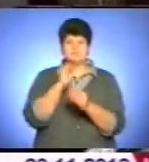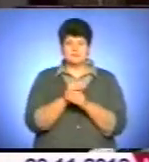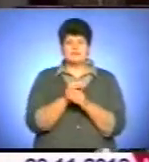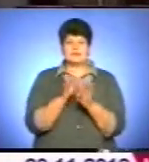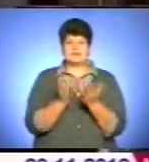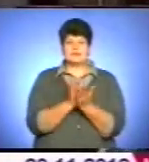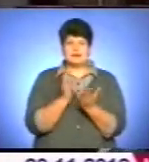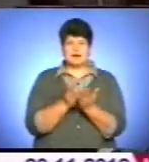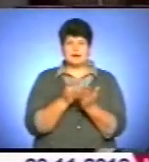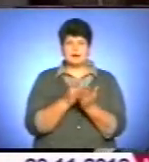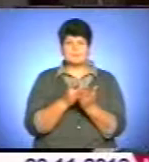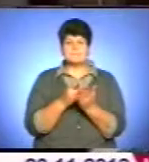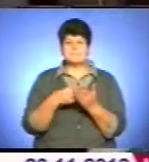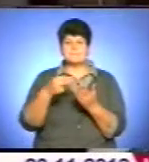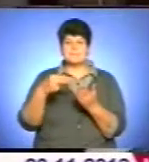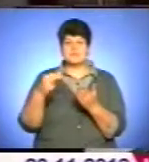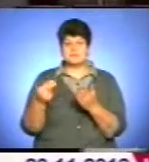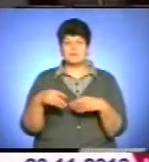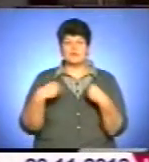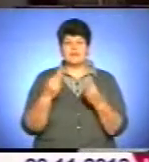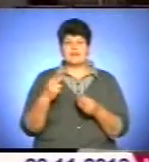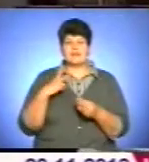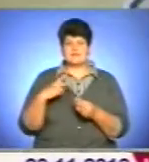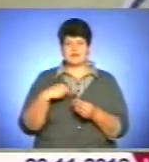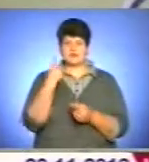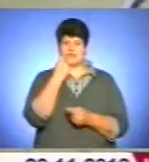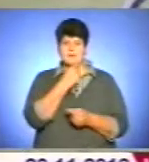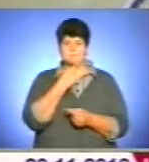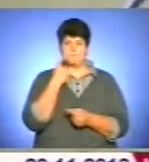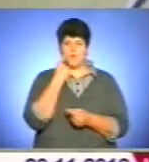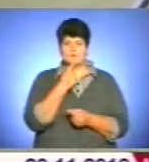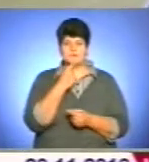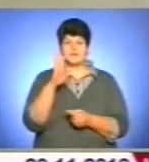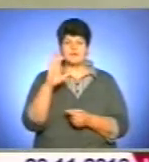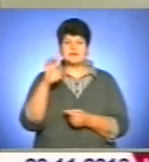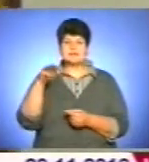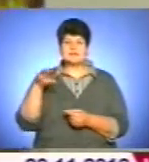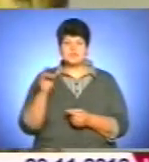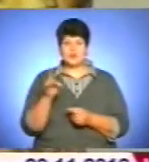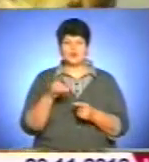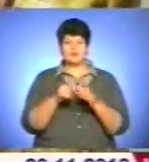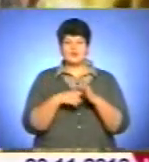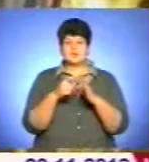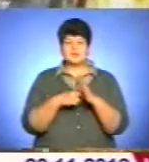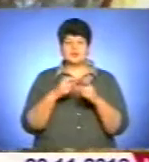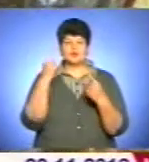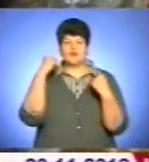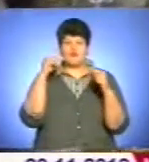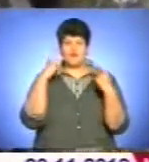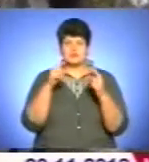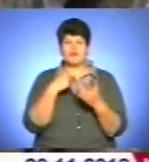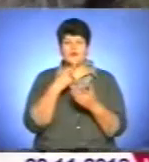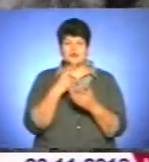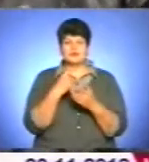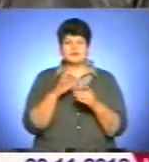підписи під репродукціями подати і на французькій мовах. Віра Стецько досліджує творчість Пінзеля майже 30 років. Каже,